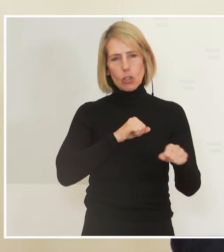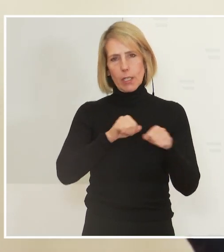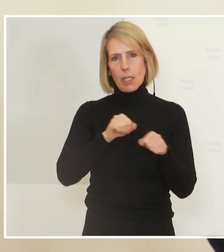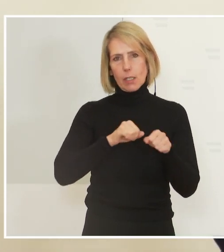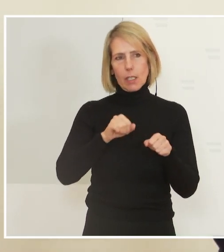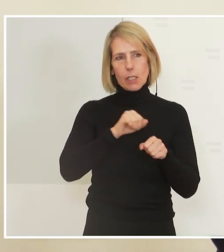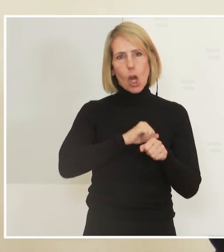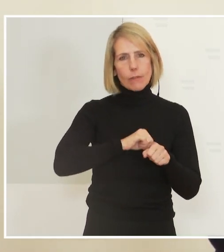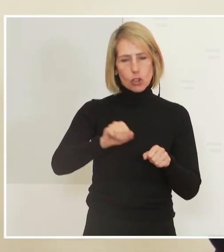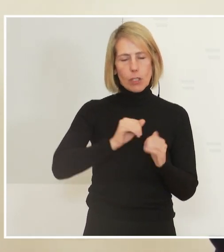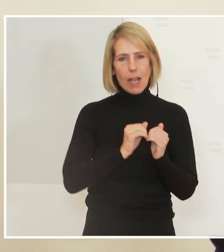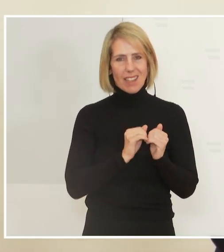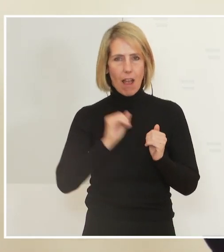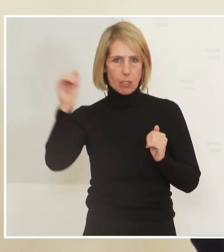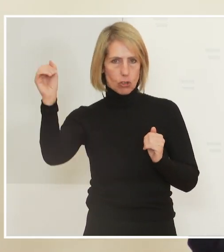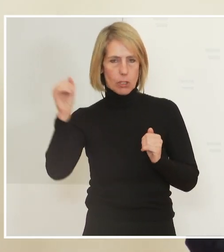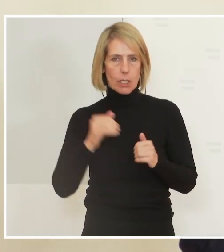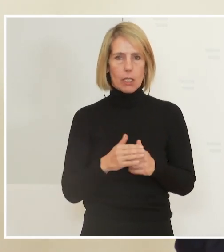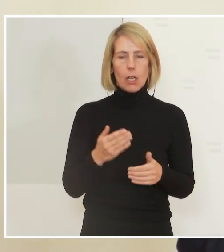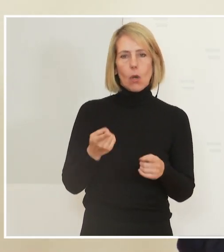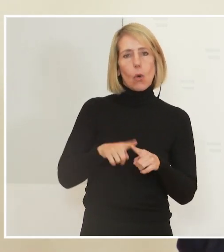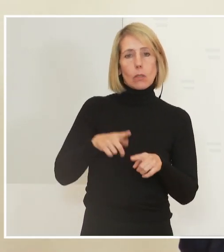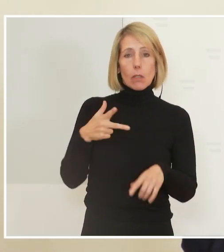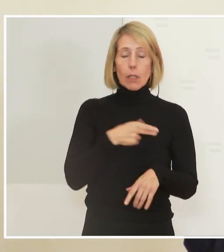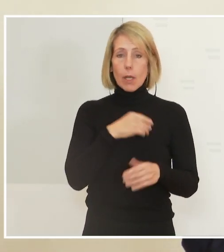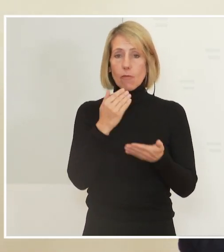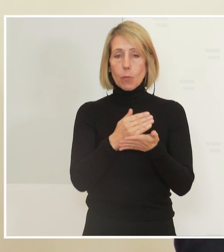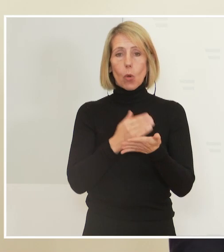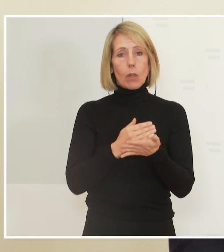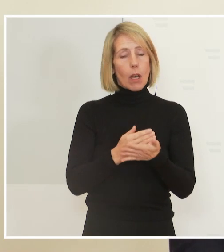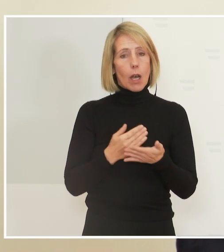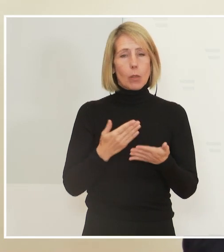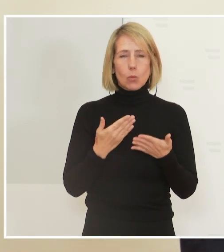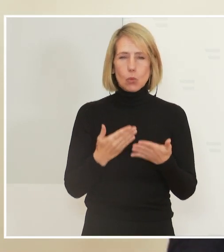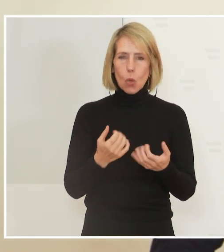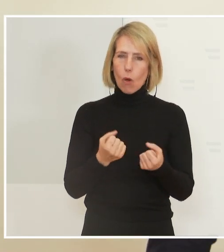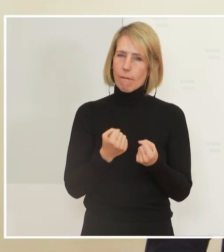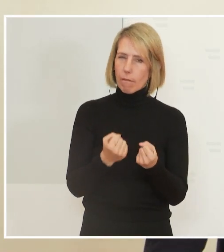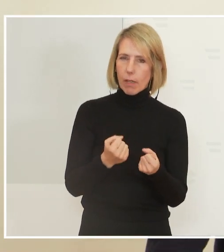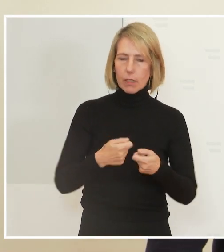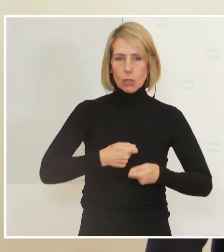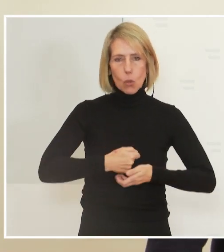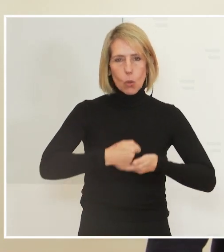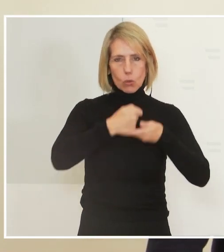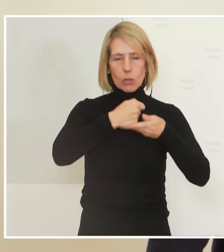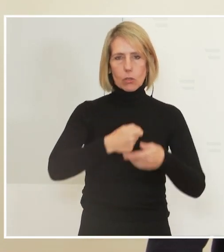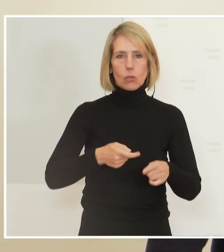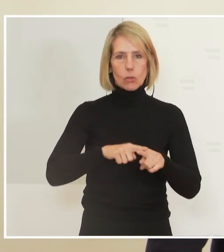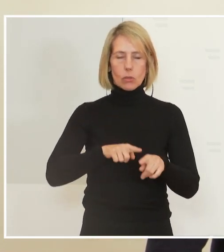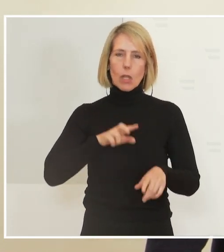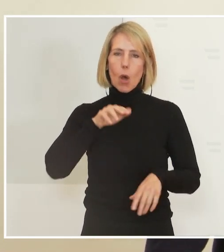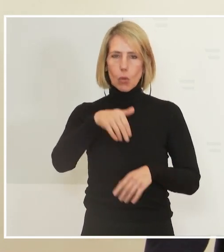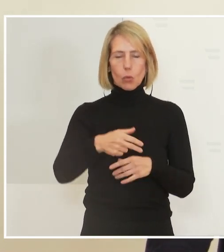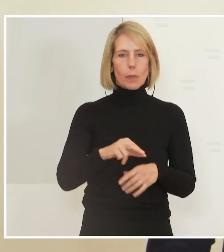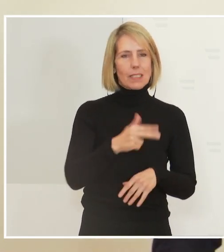Anstieg reagiert hat und das Impfprogramm dermaßen unterstützt und ausbaut, was den dritten Stich, aber auch was